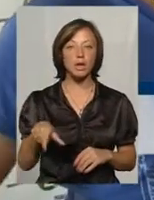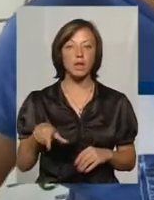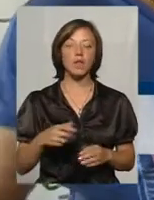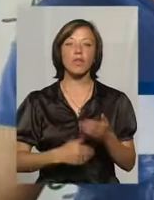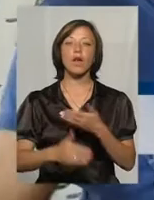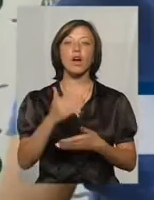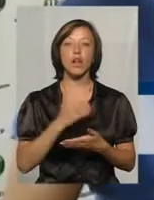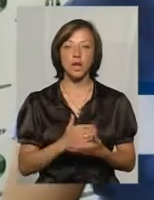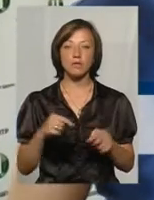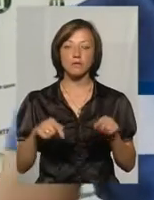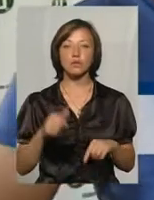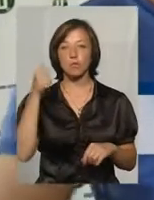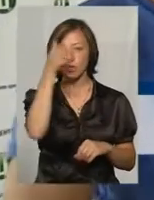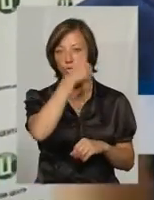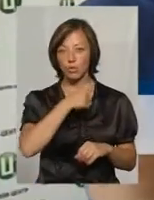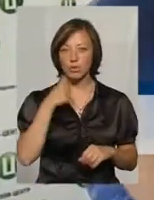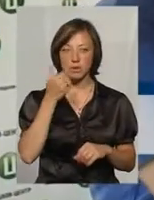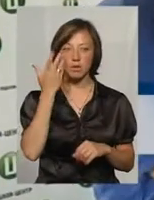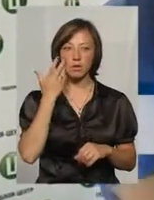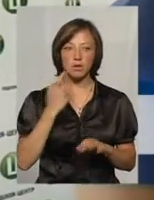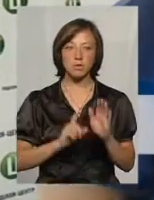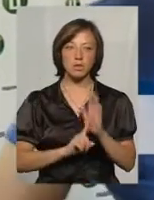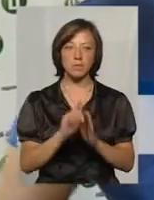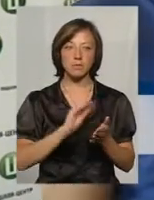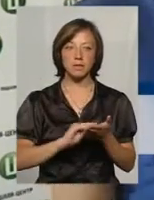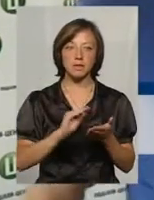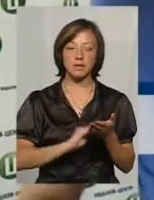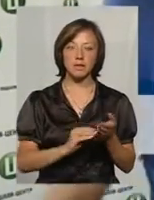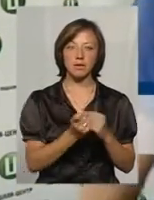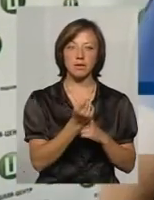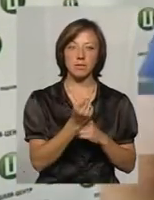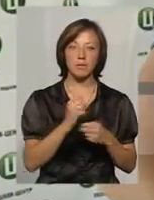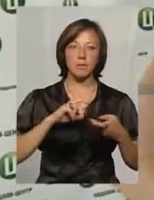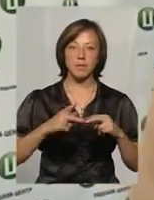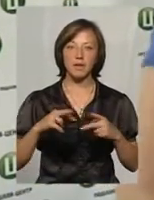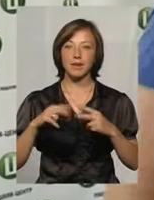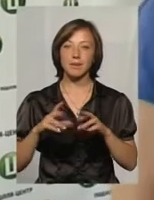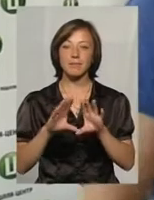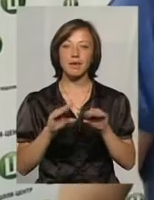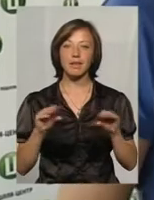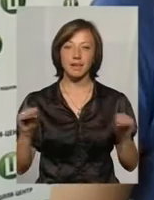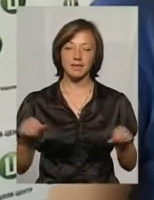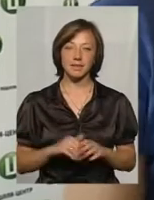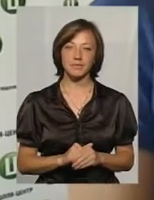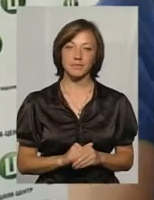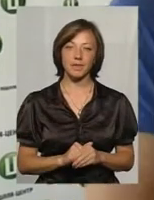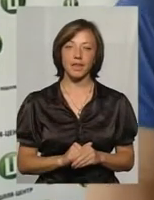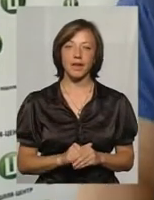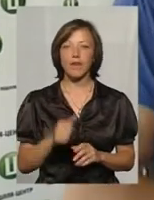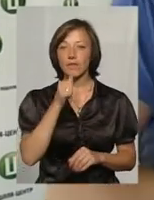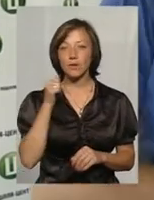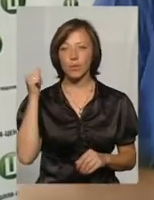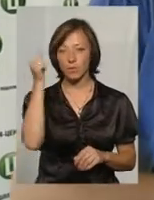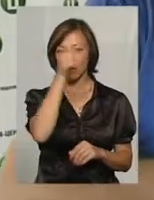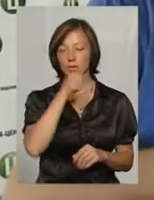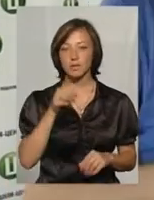нарешті, в цьому році, з моменту, як ми починали писати з 2011-го, помінені матраси. Тобто, в тому році вони